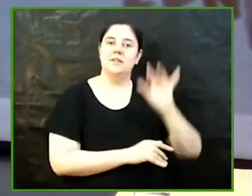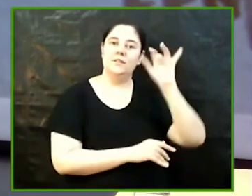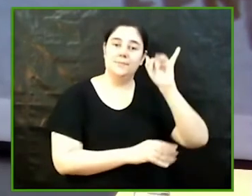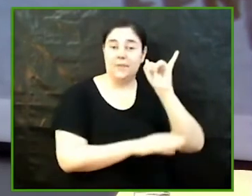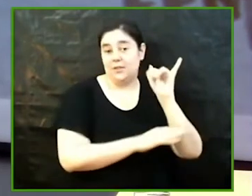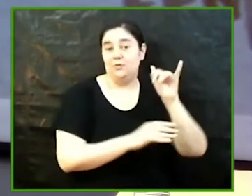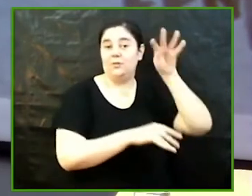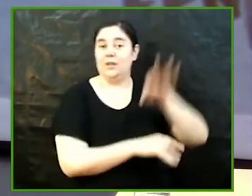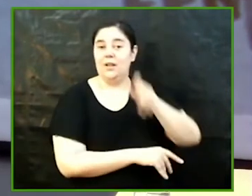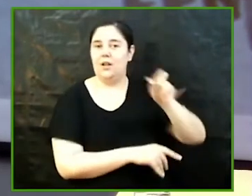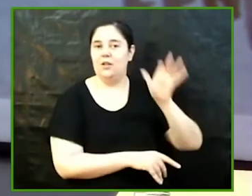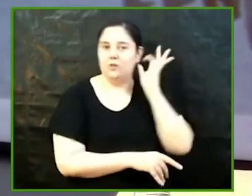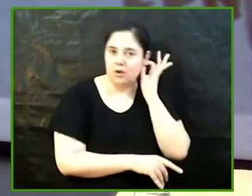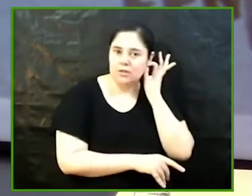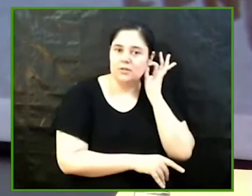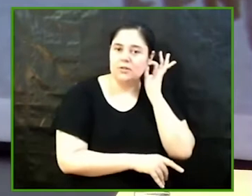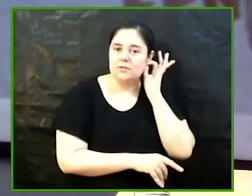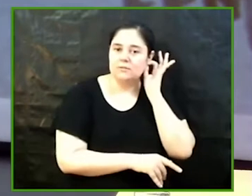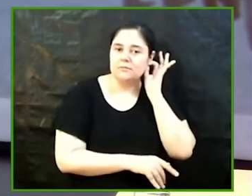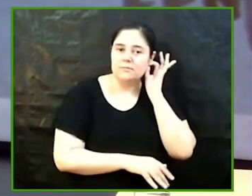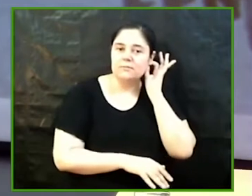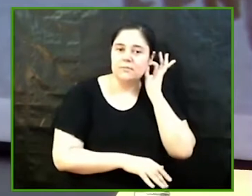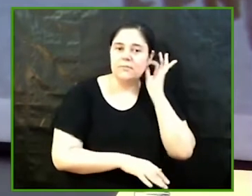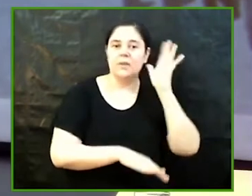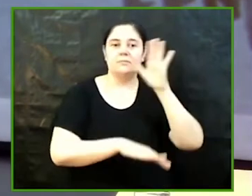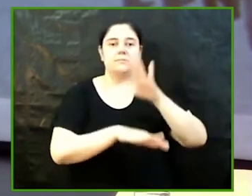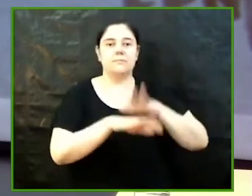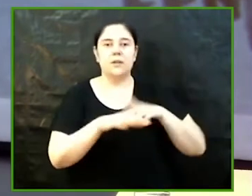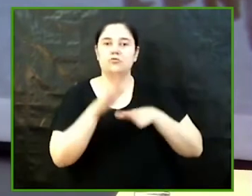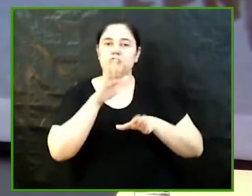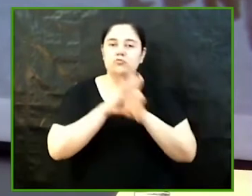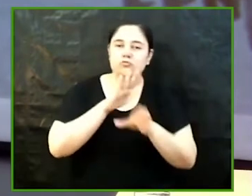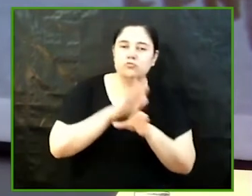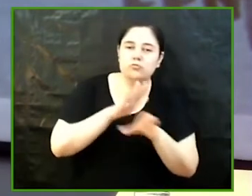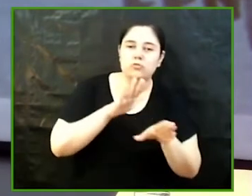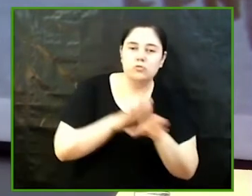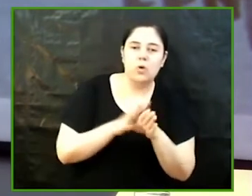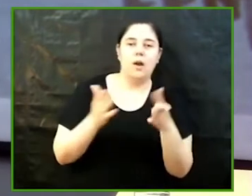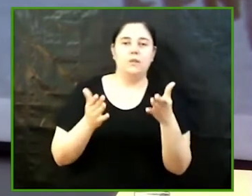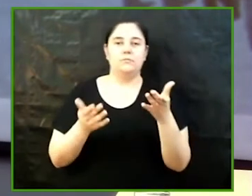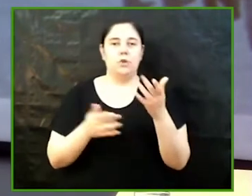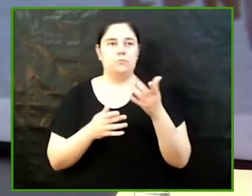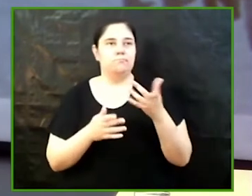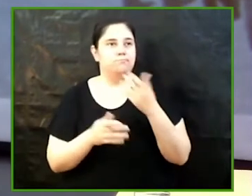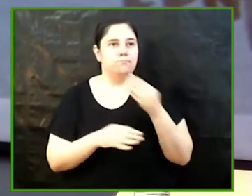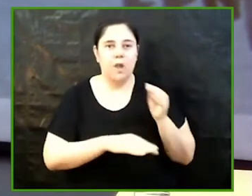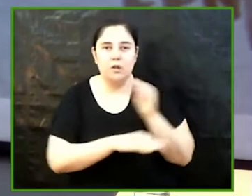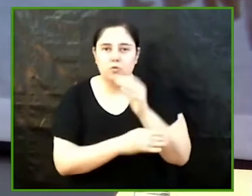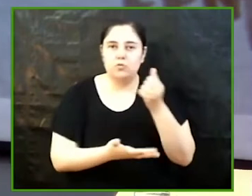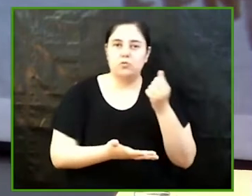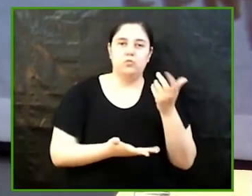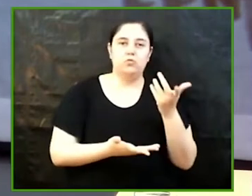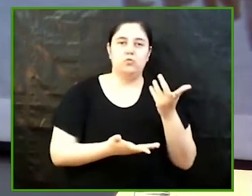mitjançant ajuts específics a projectes que promouen propostes per avançar en la igualtat de dones i homes, ja sigui